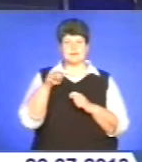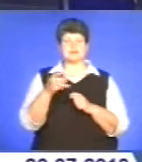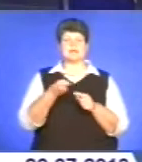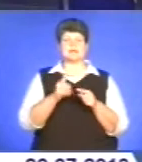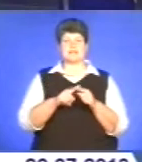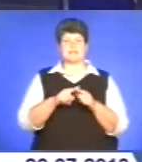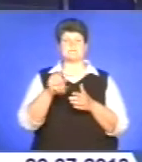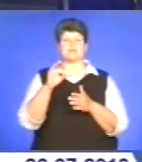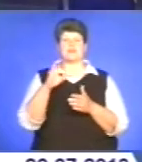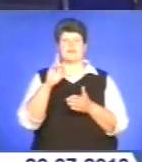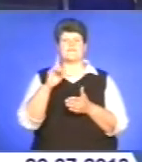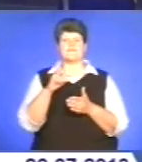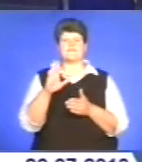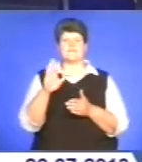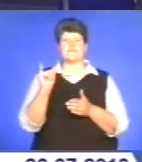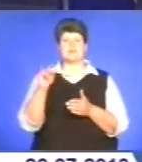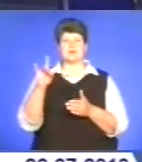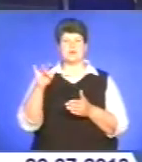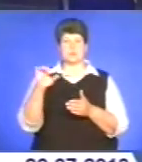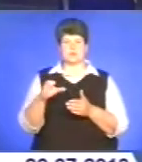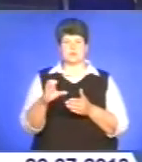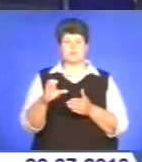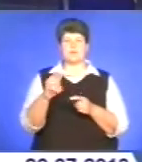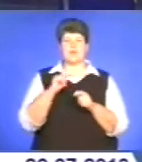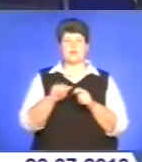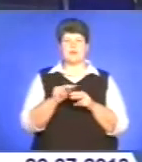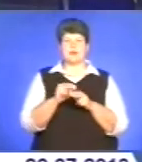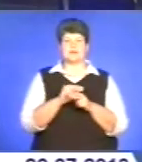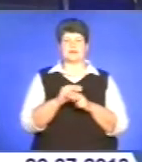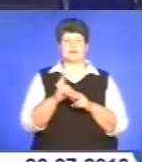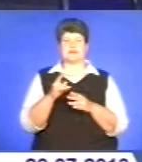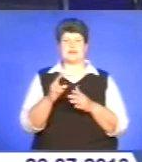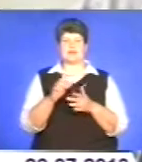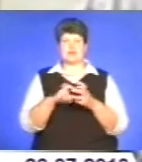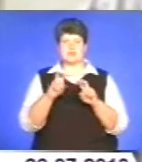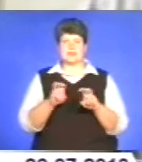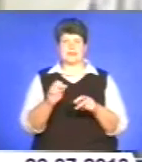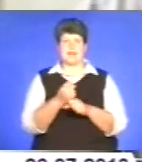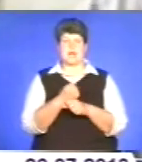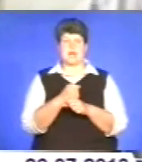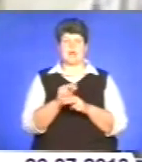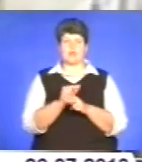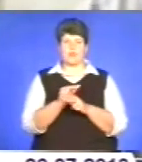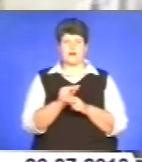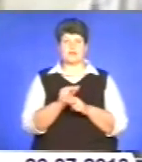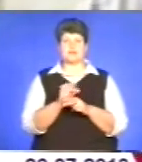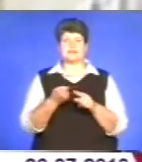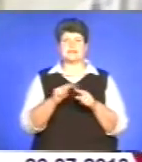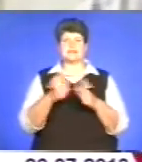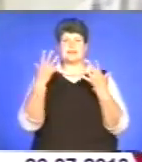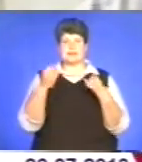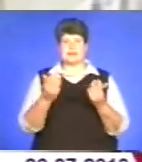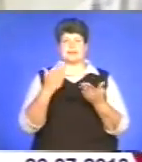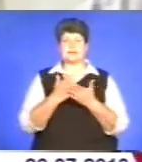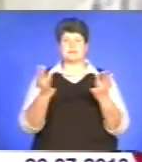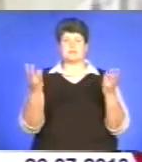отримати практичні рекомендації щодо профілактики, діагностики і лікування гепатитів. Цей день, знаєте, є потрібний